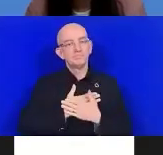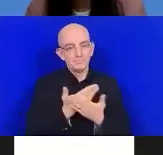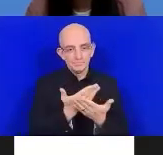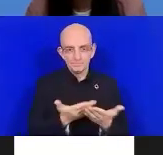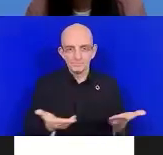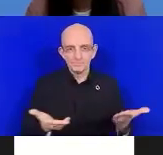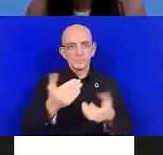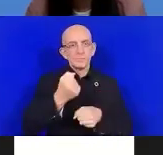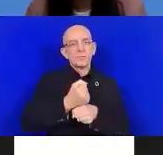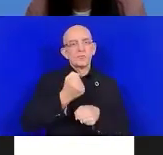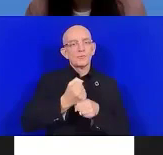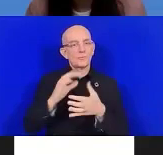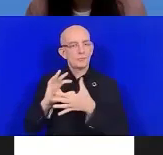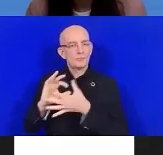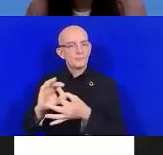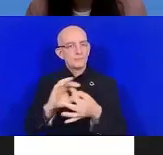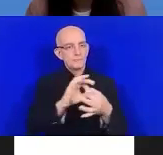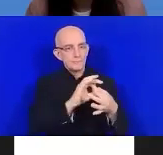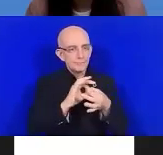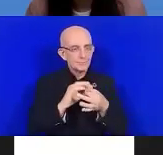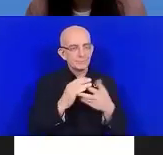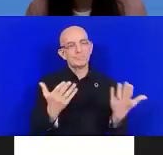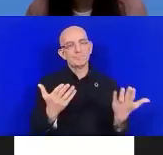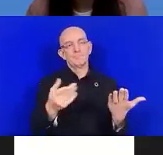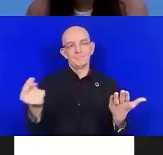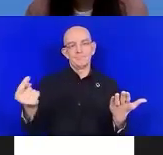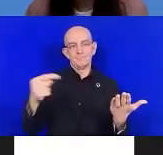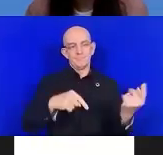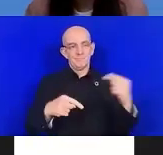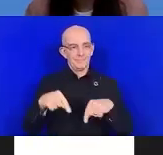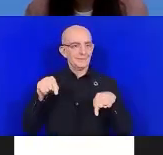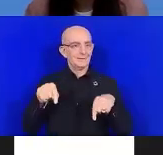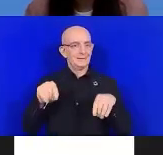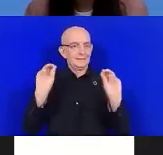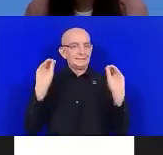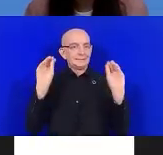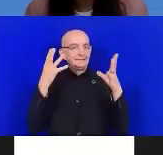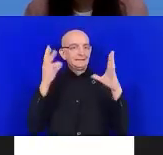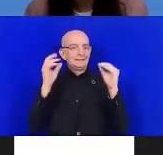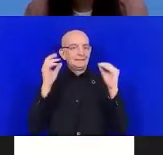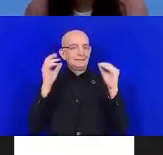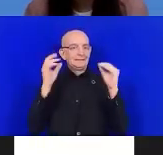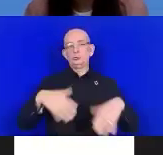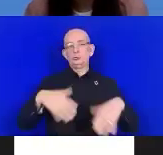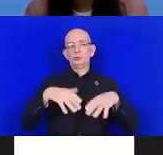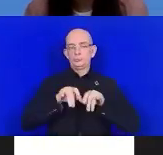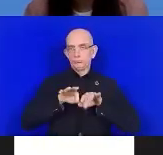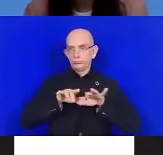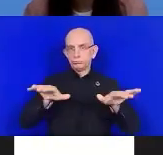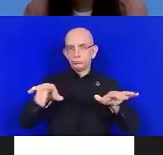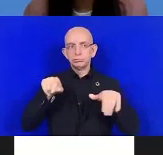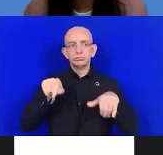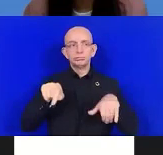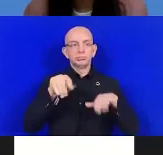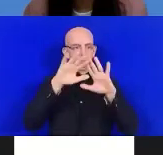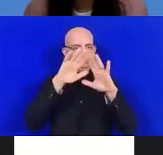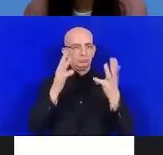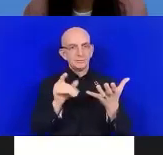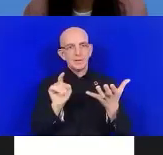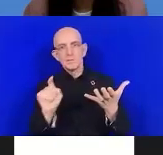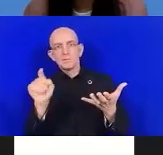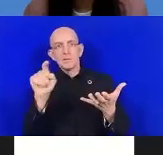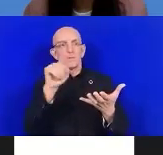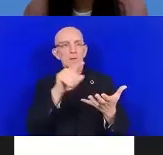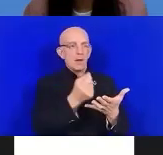monde. Mais il y a un impact très considérable sur les personnes en situation de